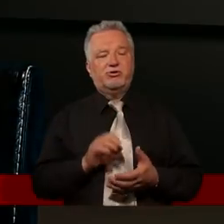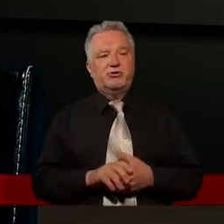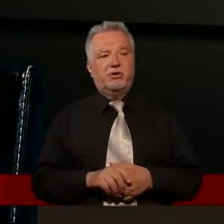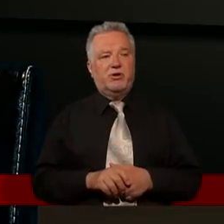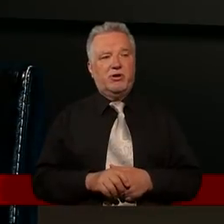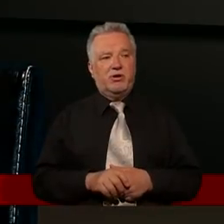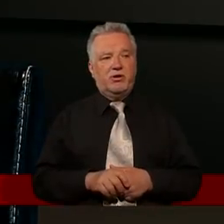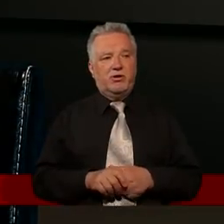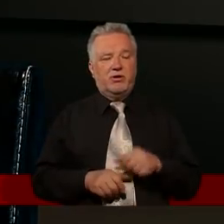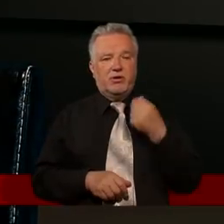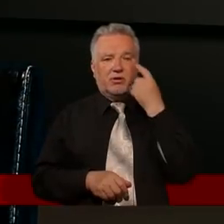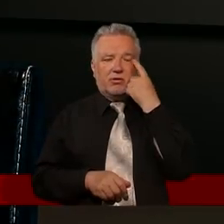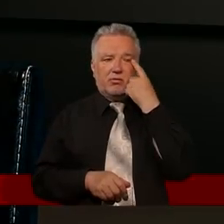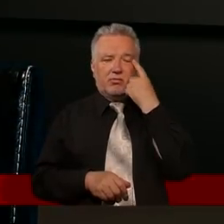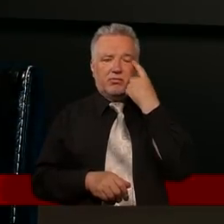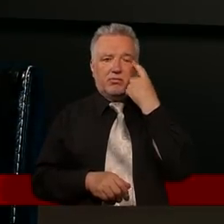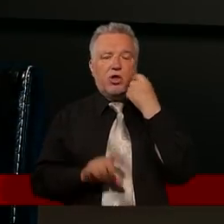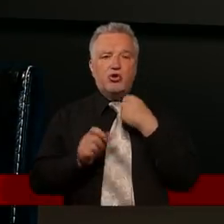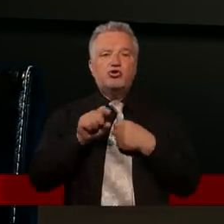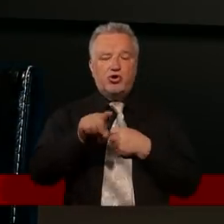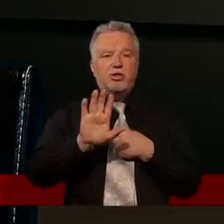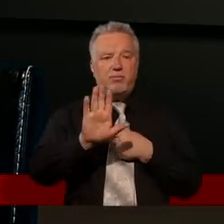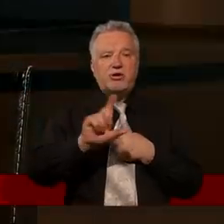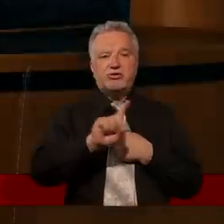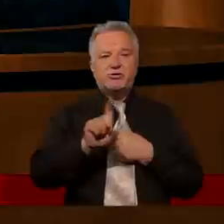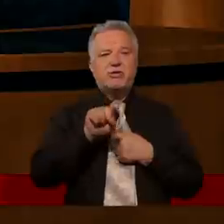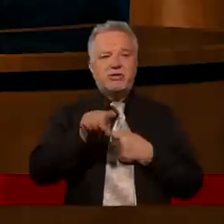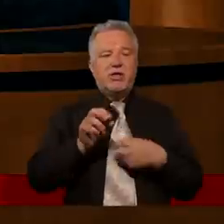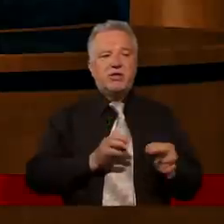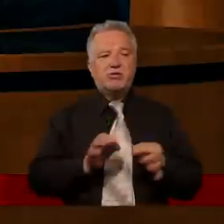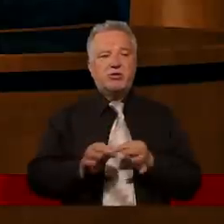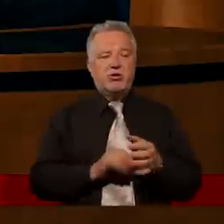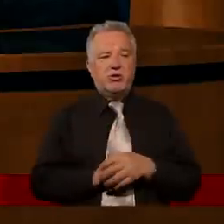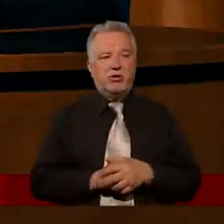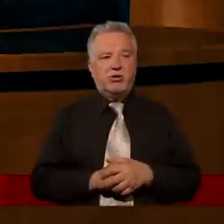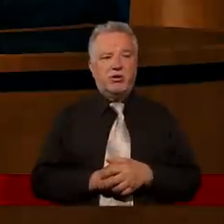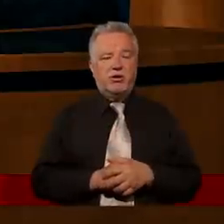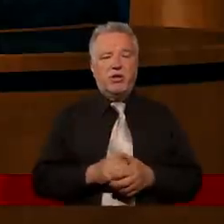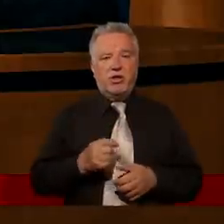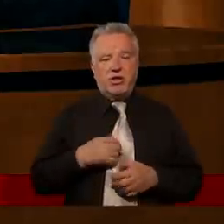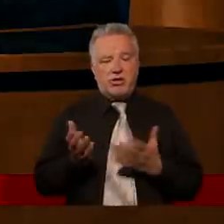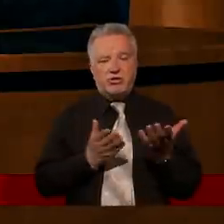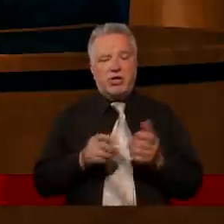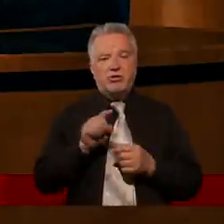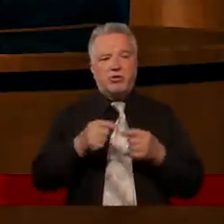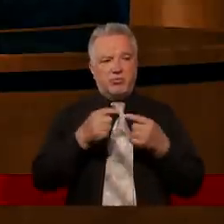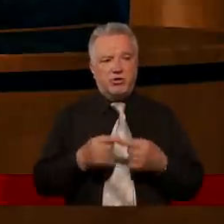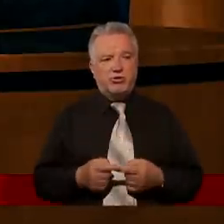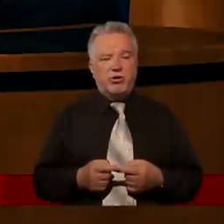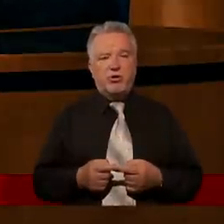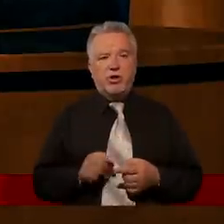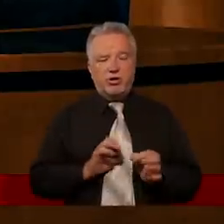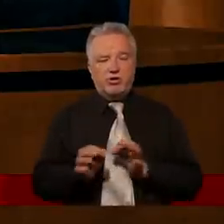młodzieńcowi, a co ty, Ania, tego masz? Czego ty się z tego nauczyłaś? Ja, czytając tą